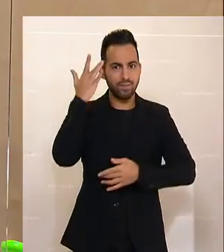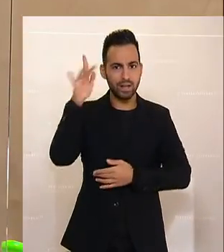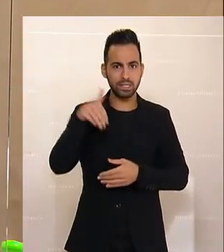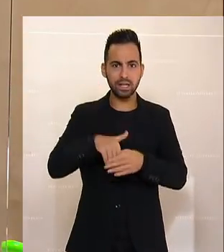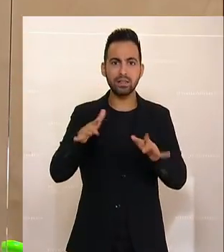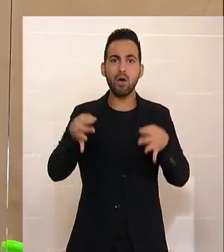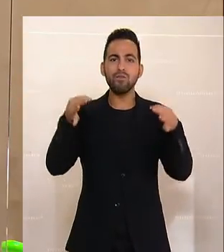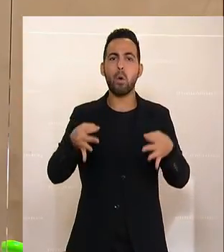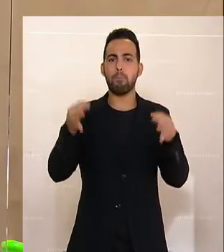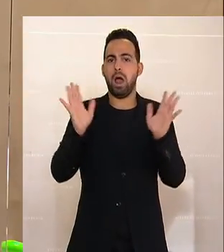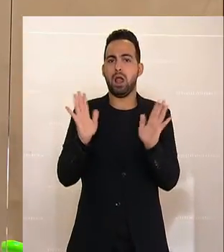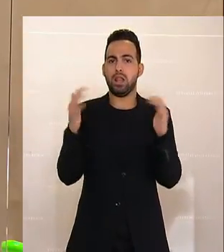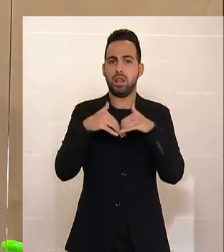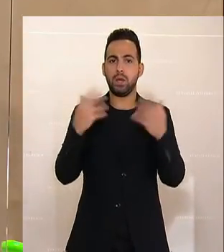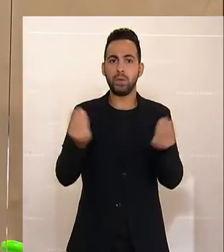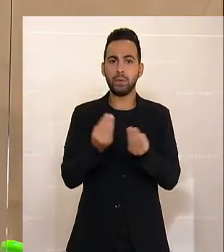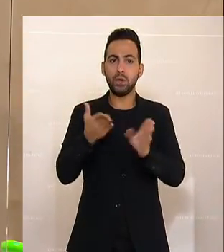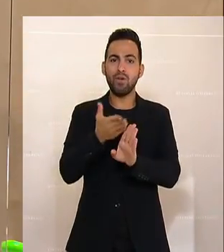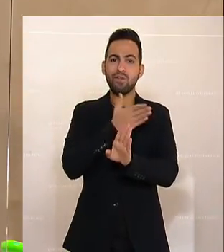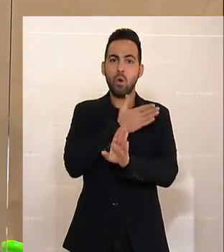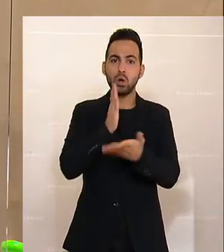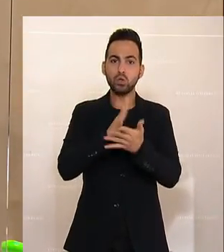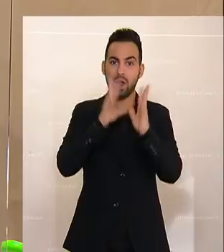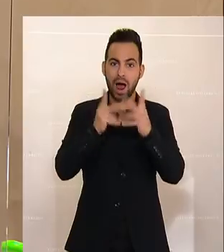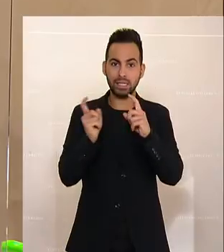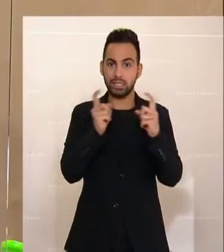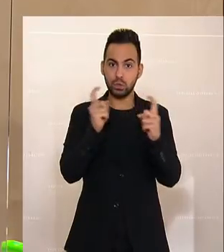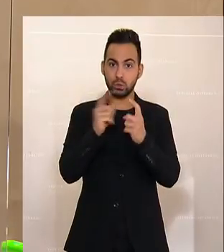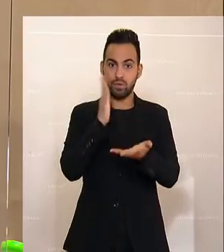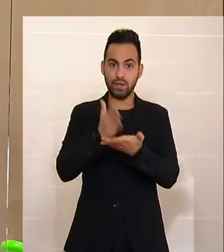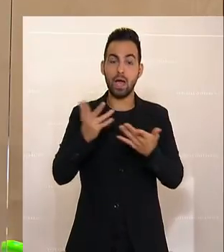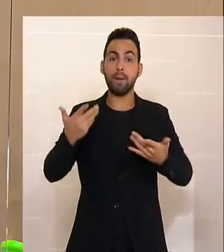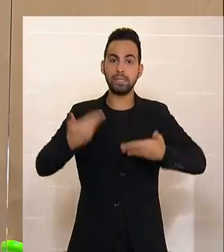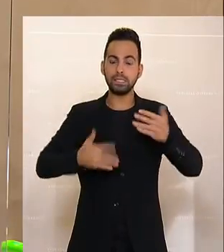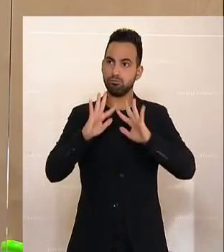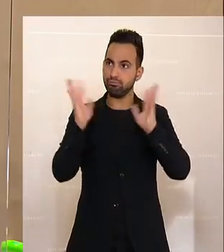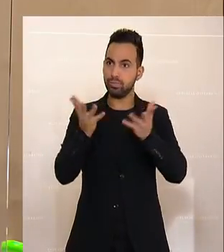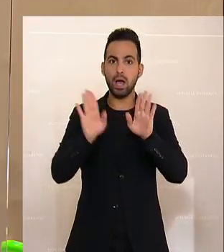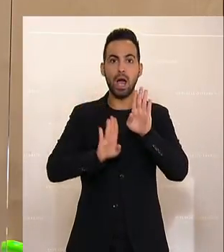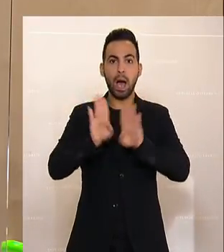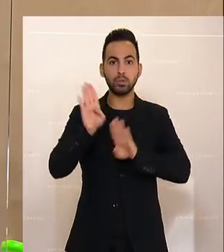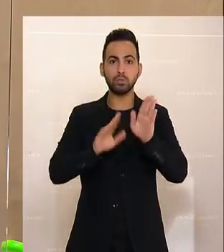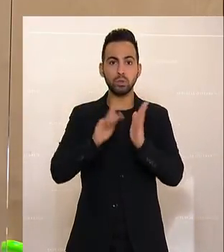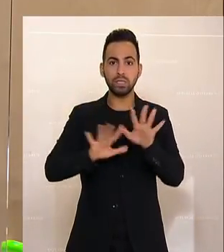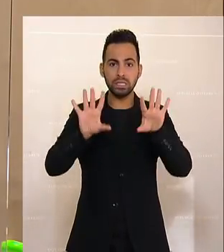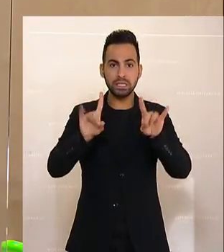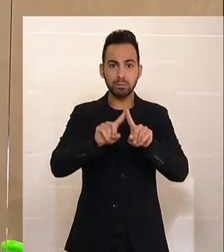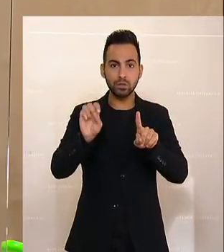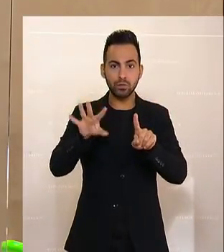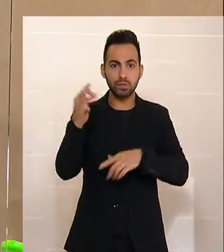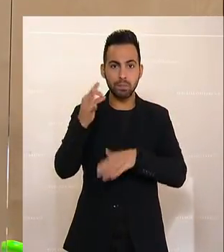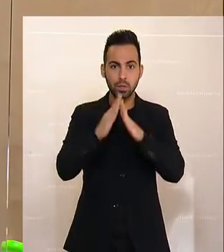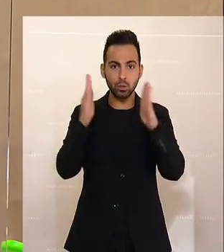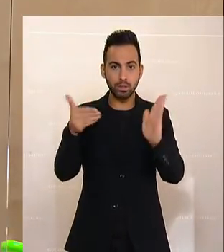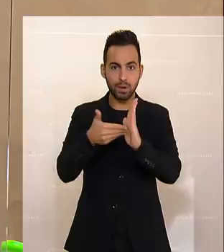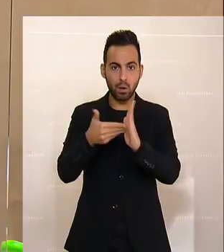eine Formalie ist, weil ja im Vorfeld schon alles diskutiert wird und das eine Abstimmung in der Regel von 10 bis 15 Minuten sind.